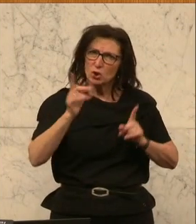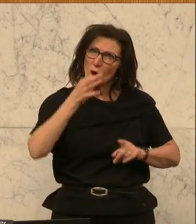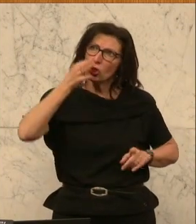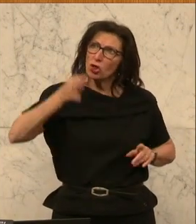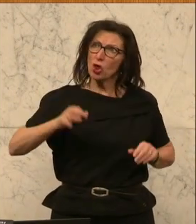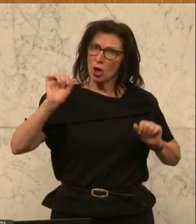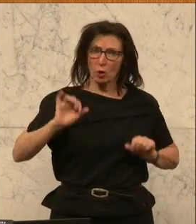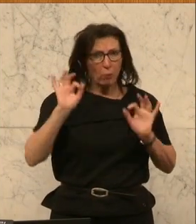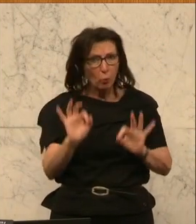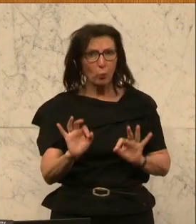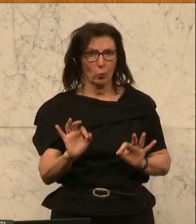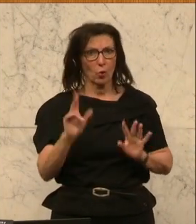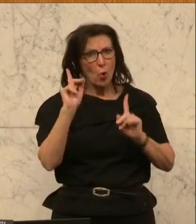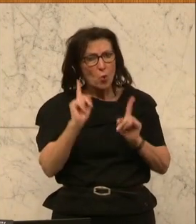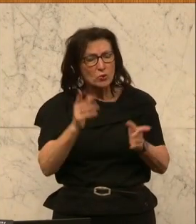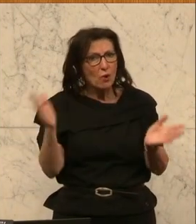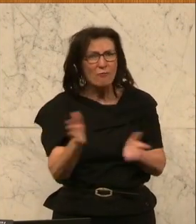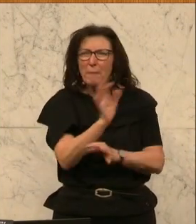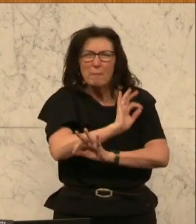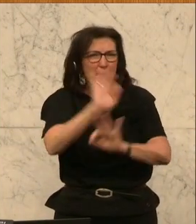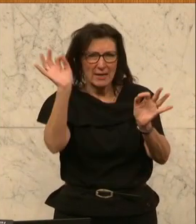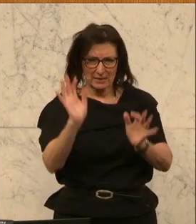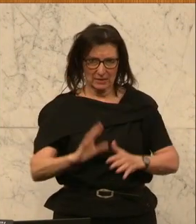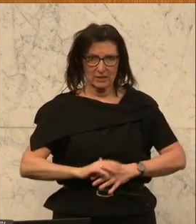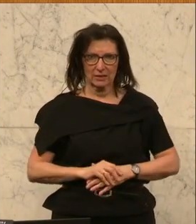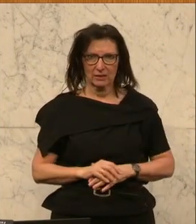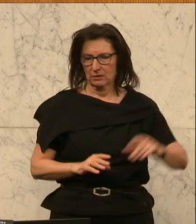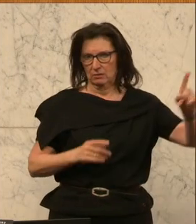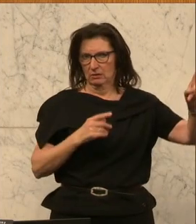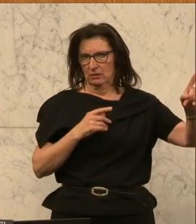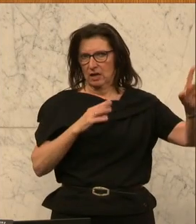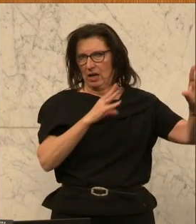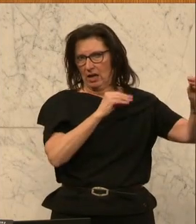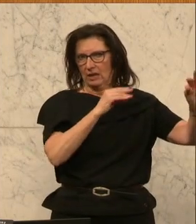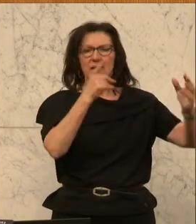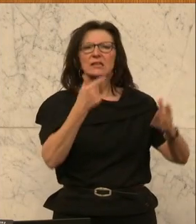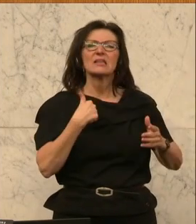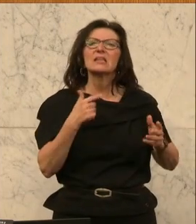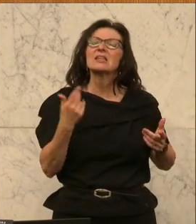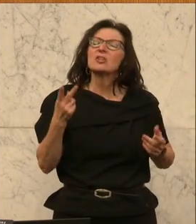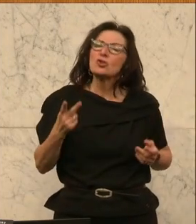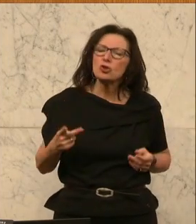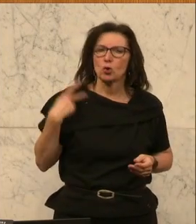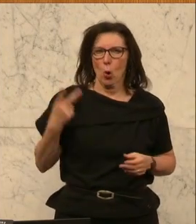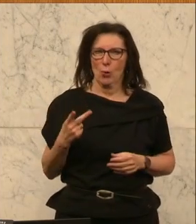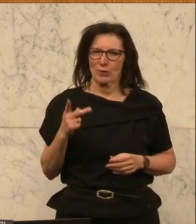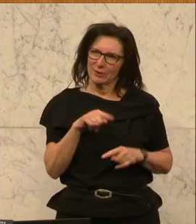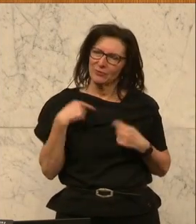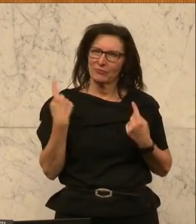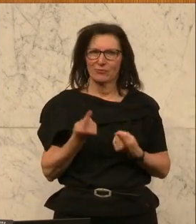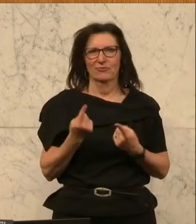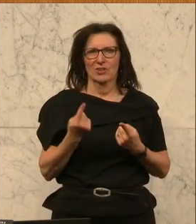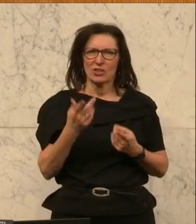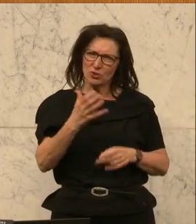und die bestmögliche Förderung dafür bekommen. Und ich bin jetzt eigentlich recht stolz, dass wir es geschafft haben in diesen